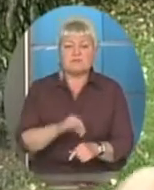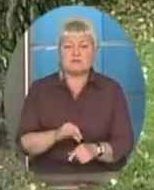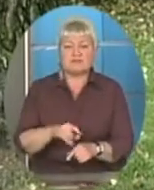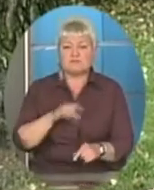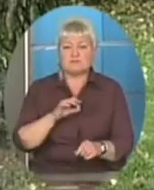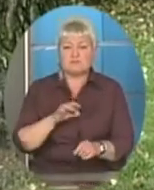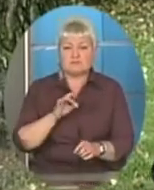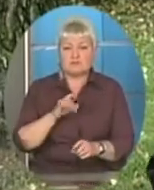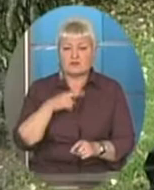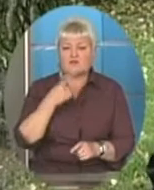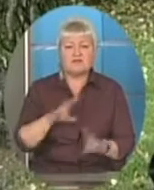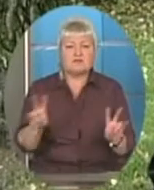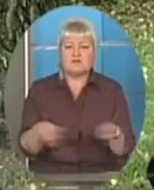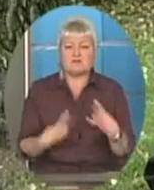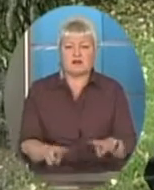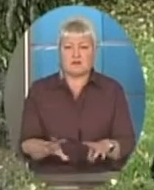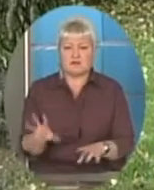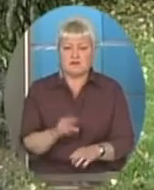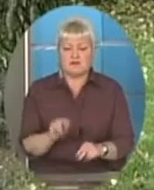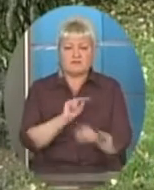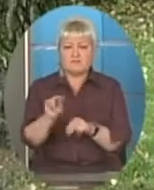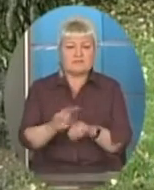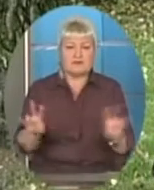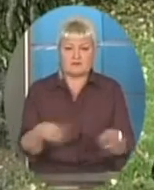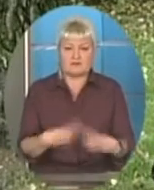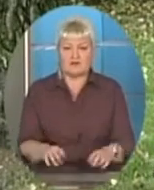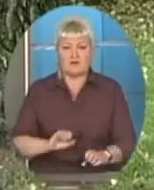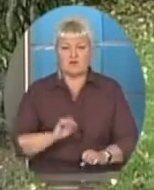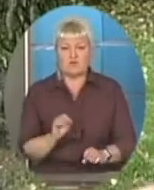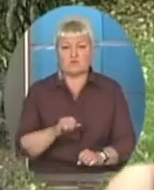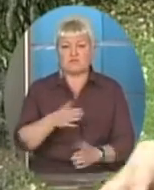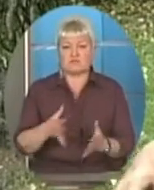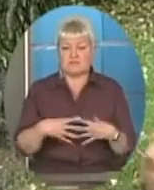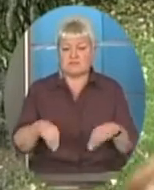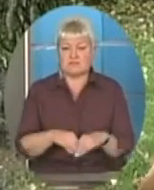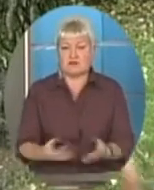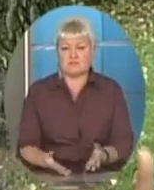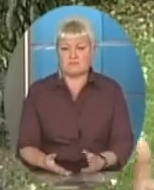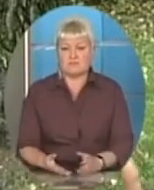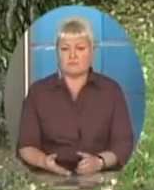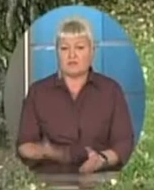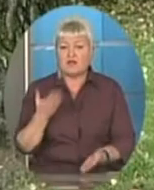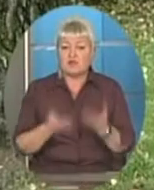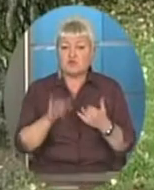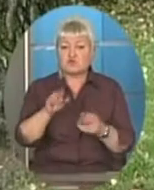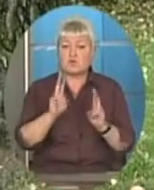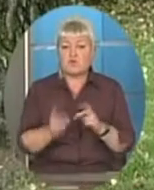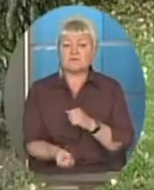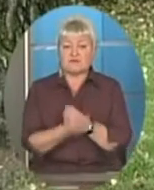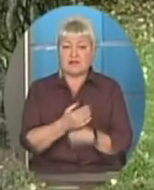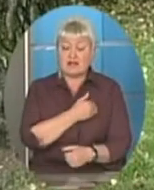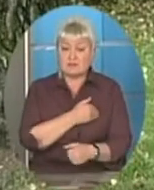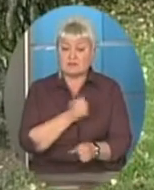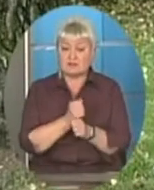мене відмовляють батьки, мене відмовляють друзі. Тобто, якщо навіть в когось виникає бажання